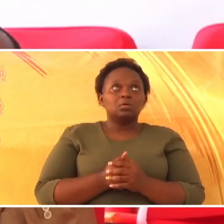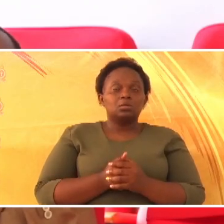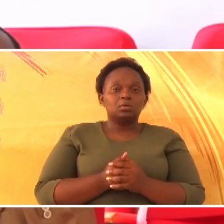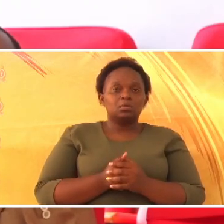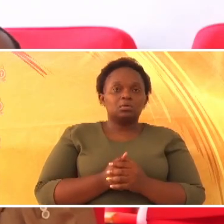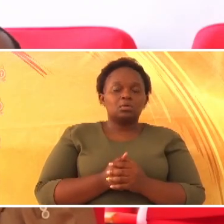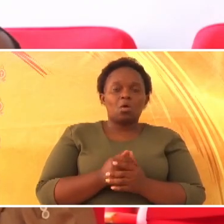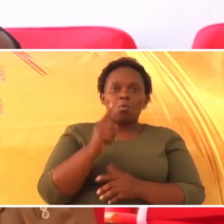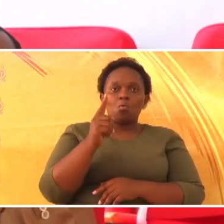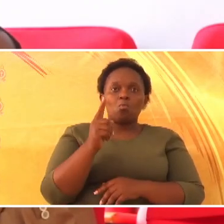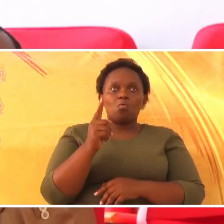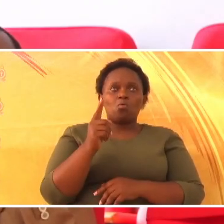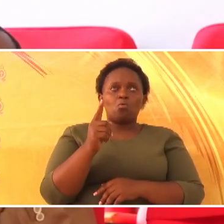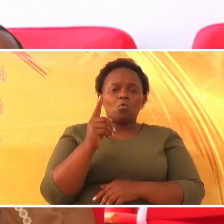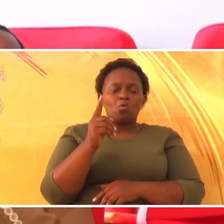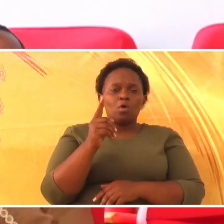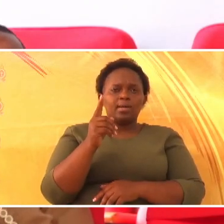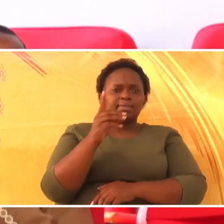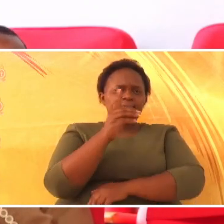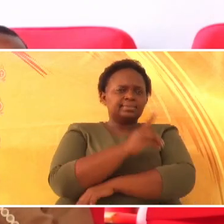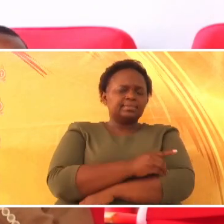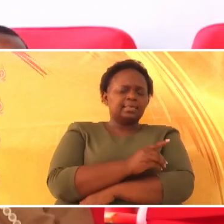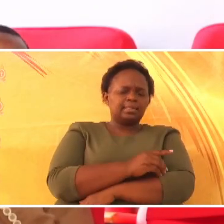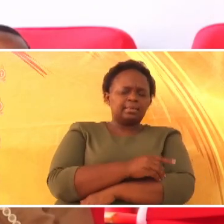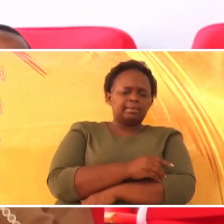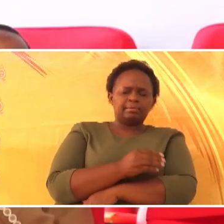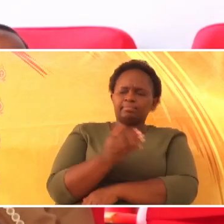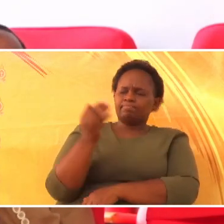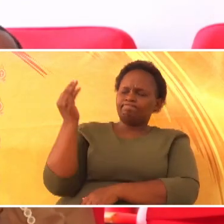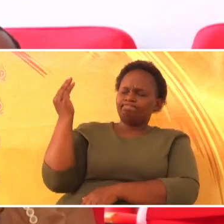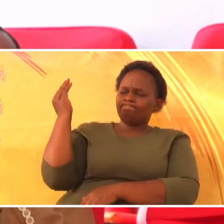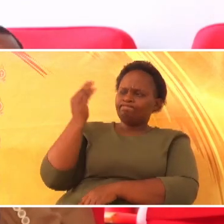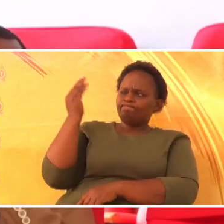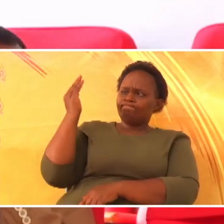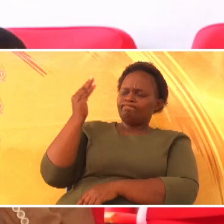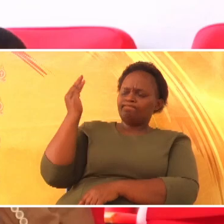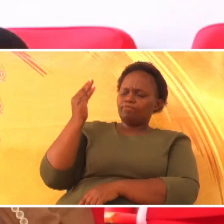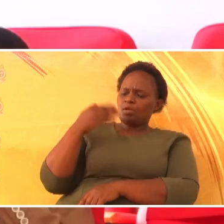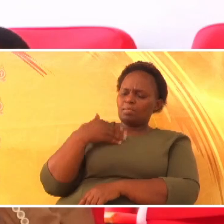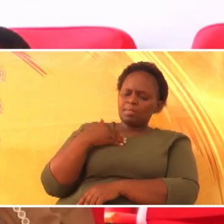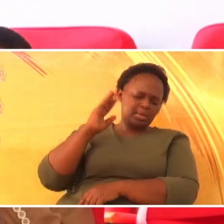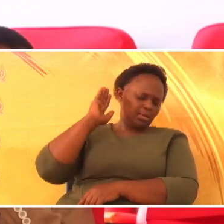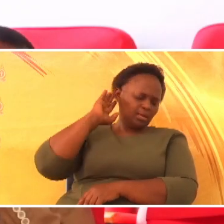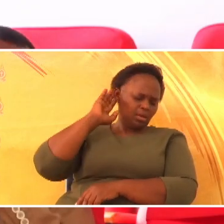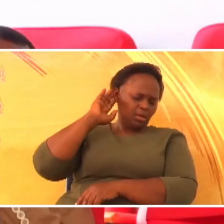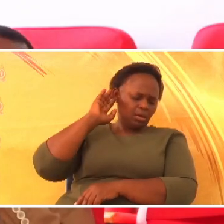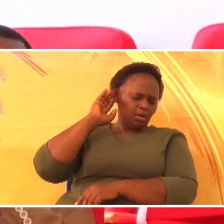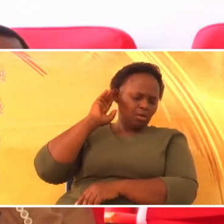Siku moja, neno likipita, nikasikia mwana kiniambia,